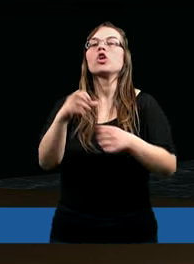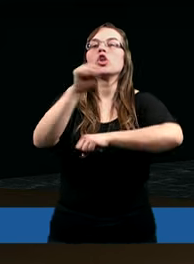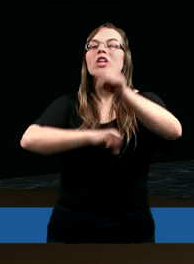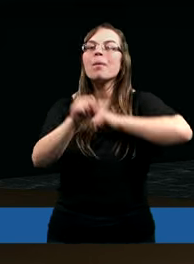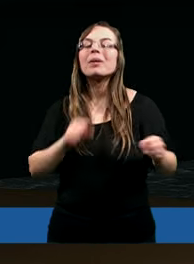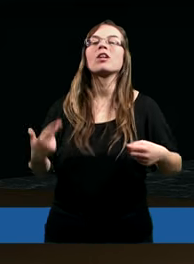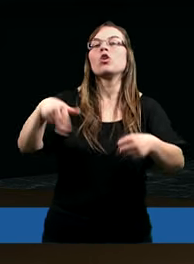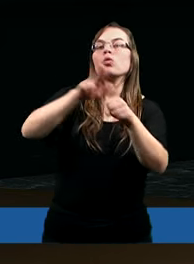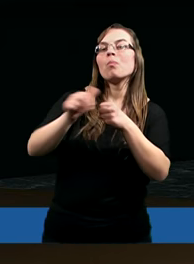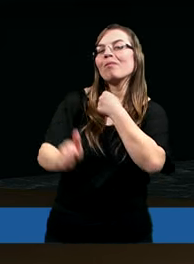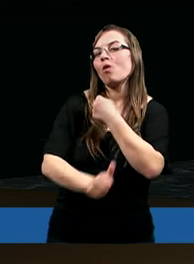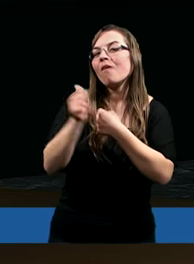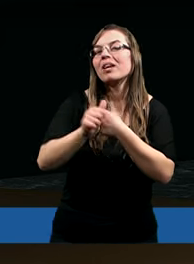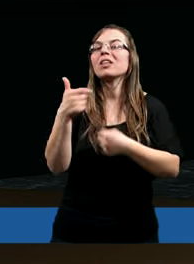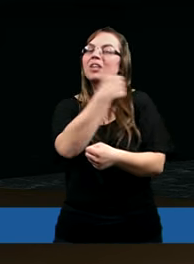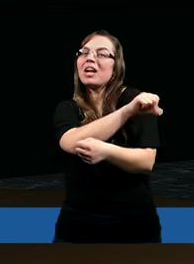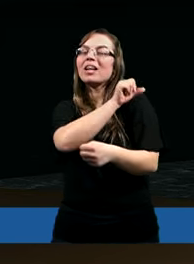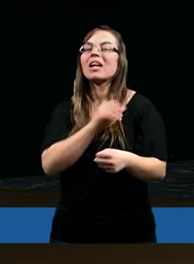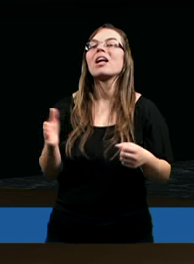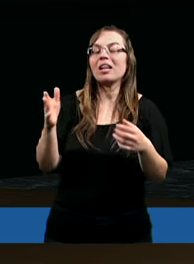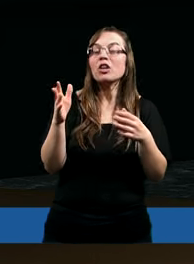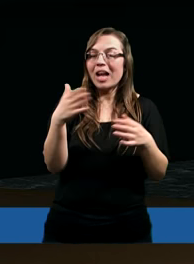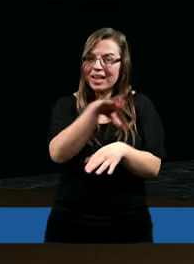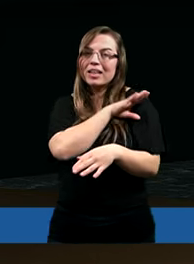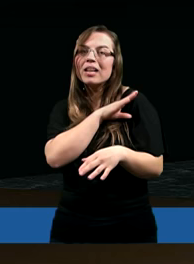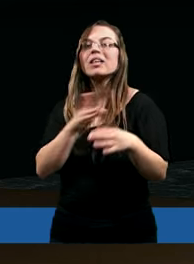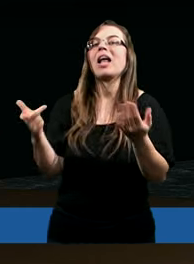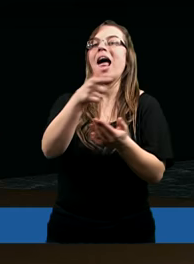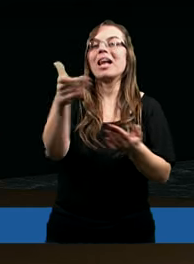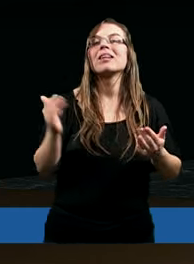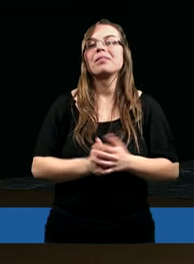spowodowały, że chrześcijanie ginęli na arenach